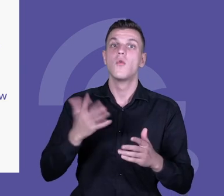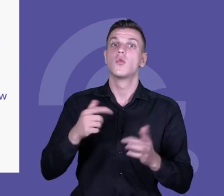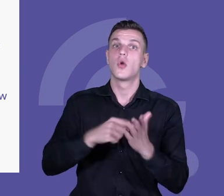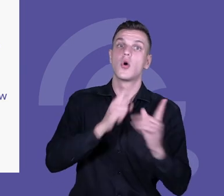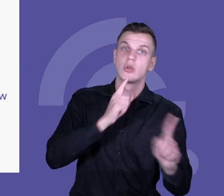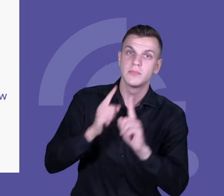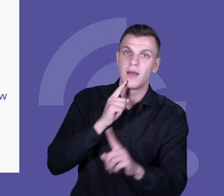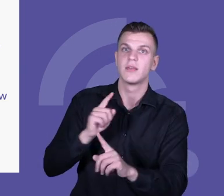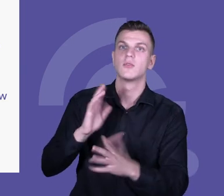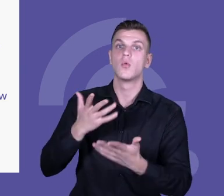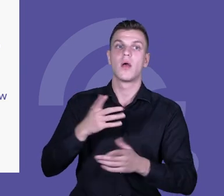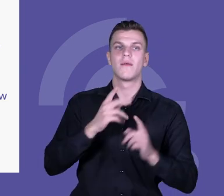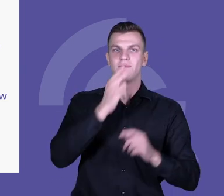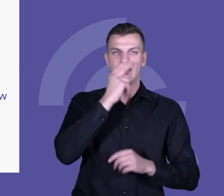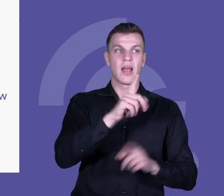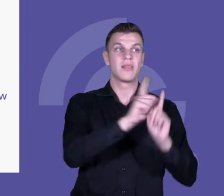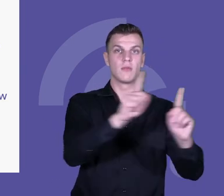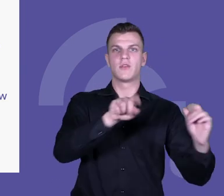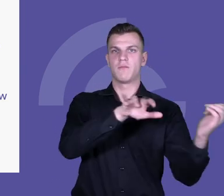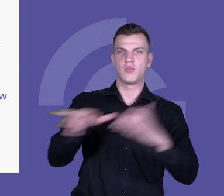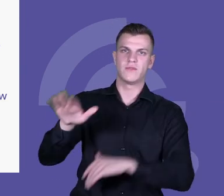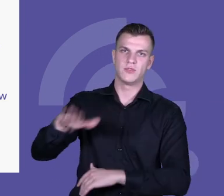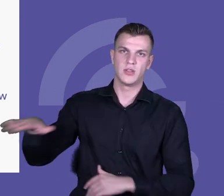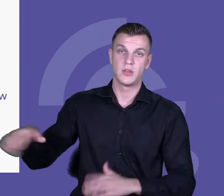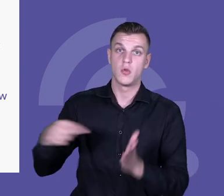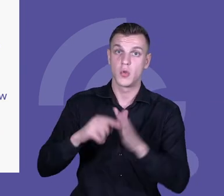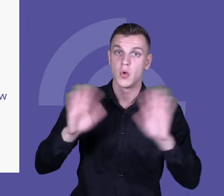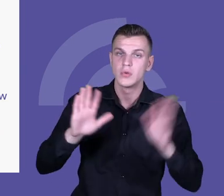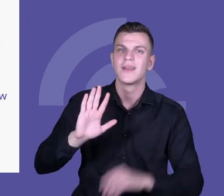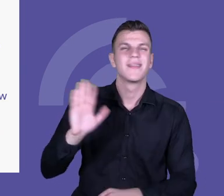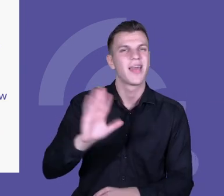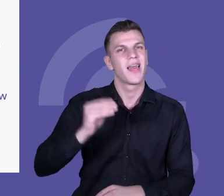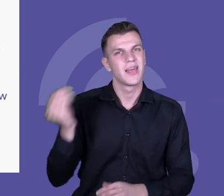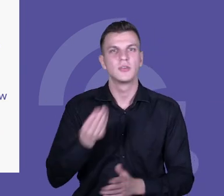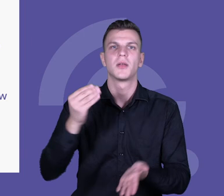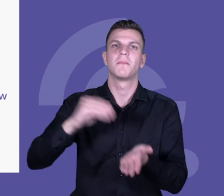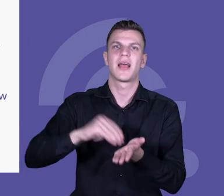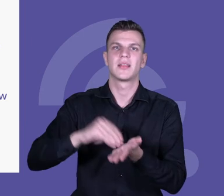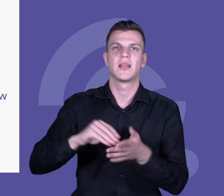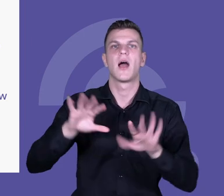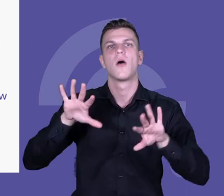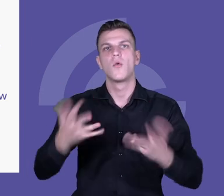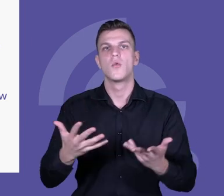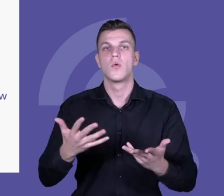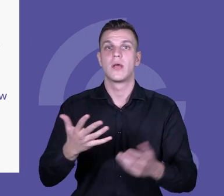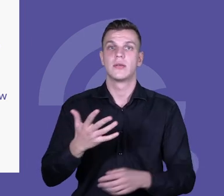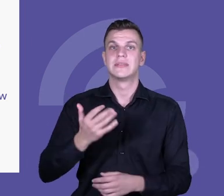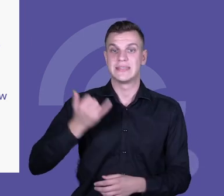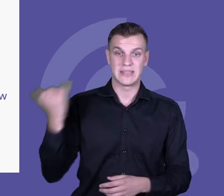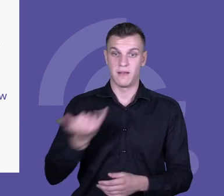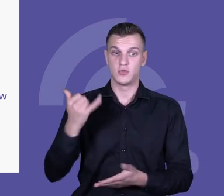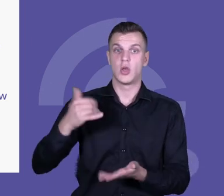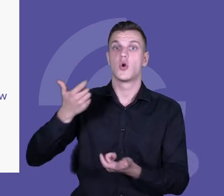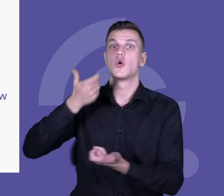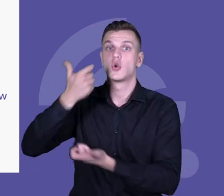widzieć ten swój wpływ. Ale nie tylko te komponenty, bo zwracamy uwagę też na celową praktykę, czyli zauważamy, że nie każda praktyka będzie